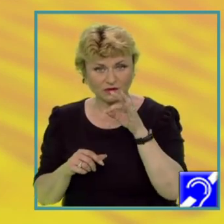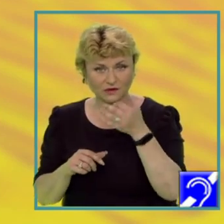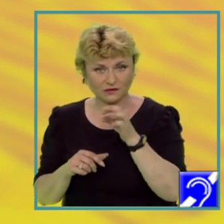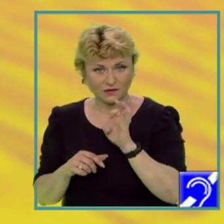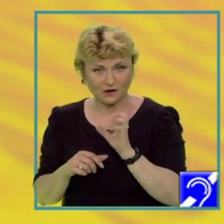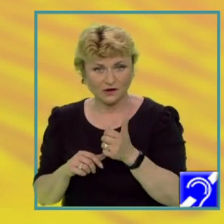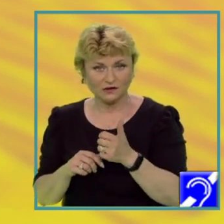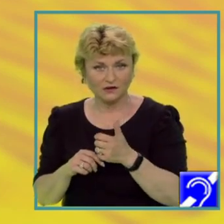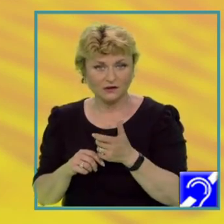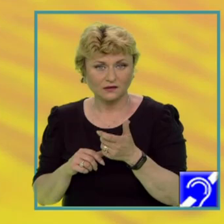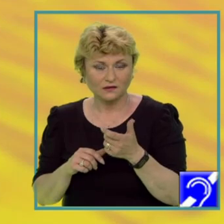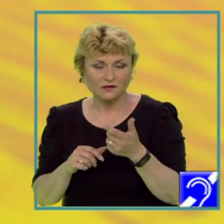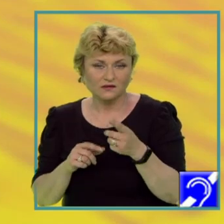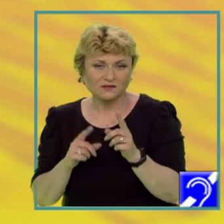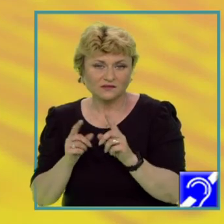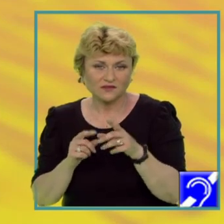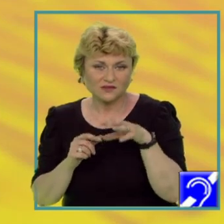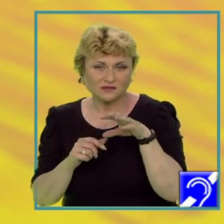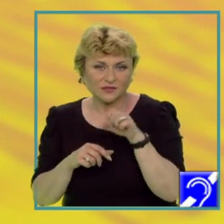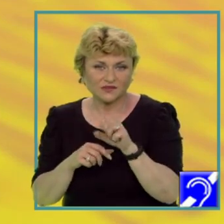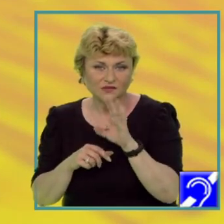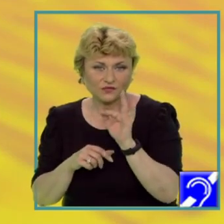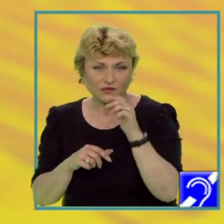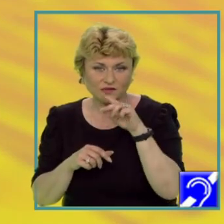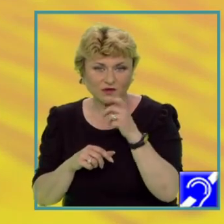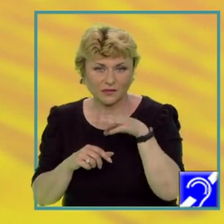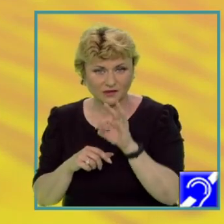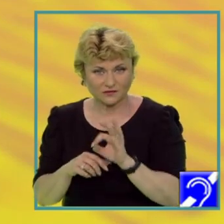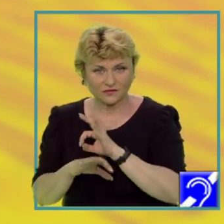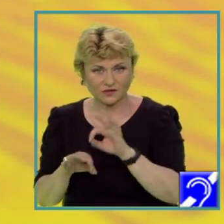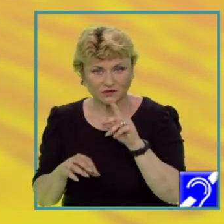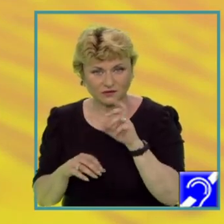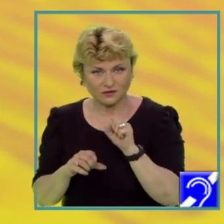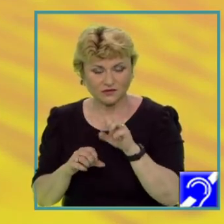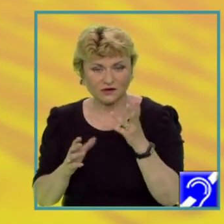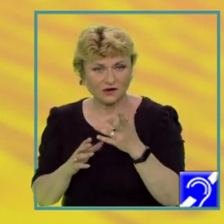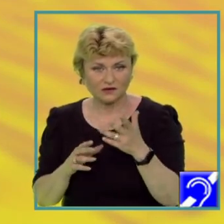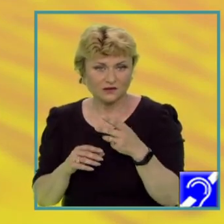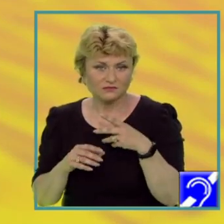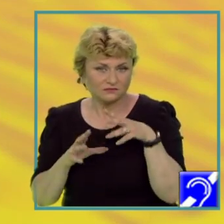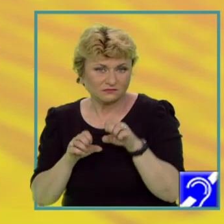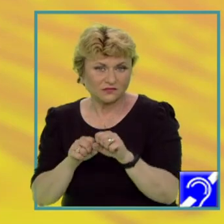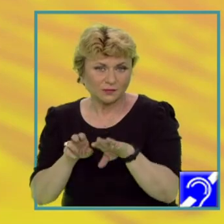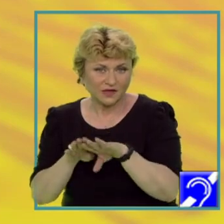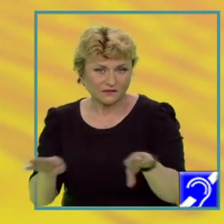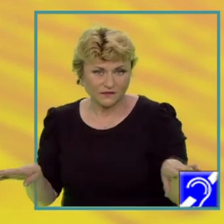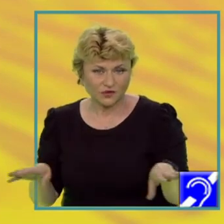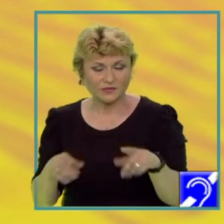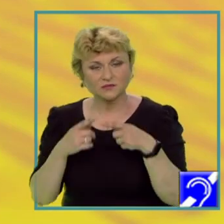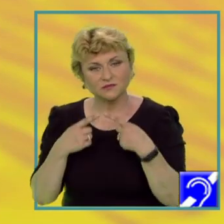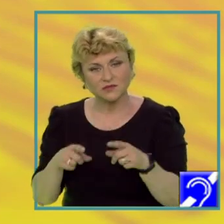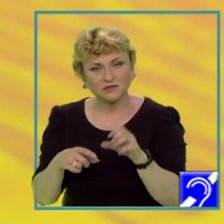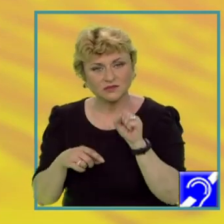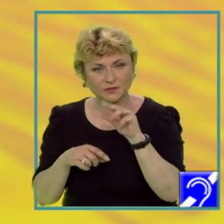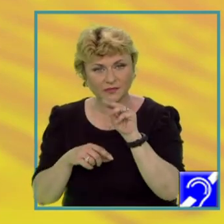format prin depunerea sedimentelor pe un fundament foarte vechi, ce aparține platformei este europene, spre deosebire